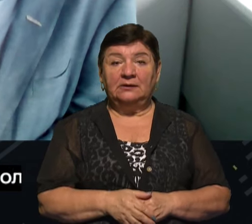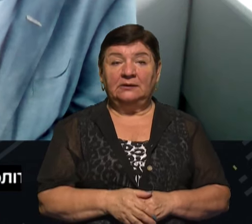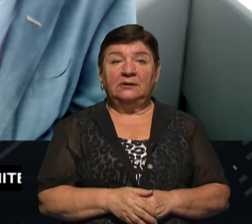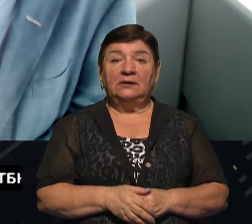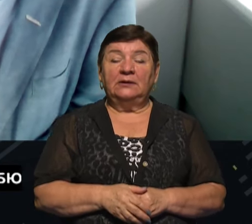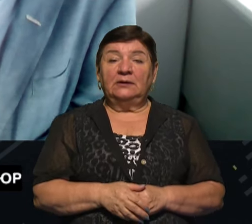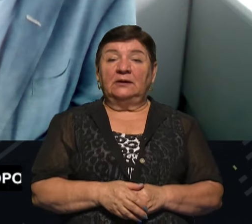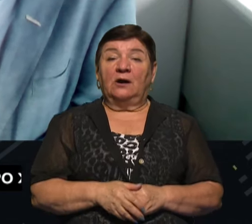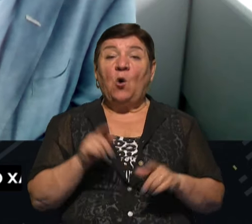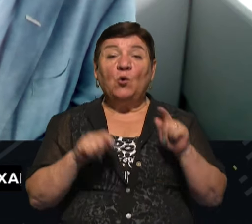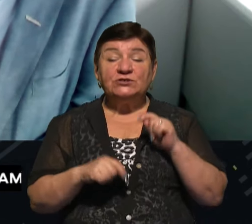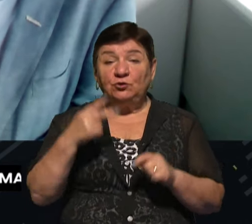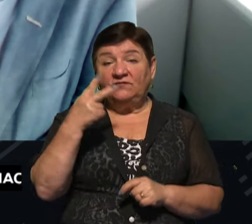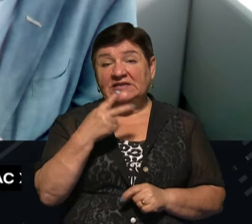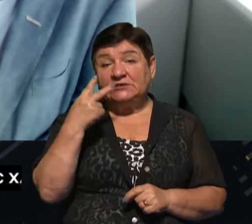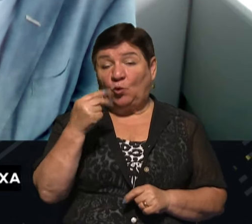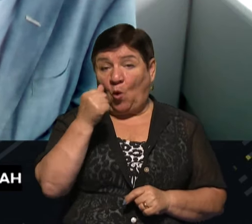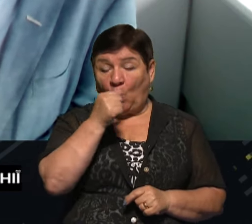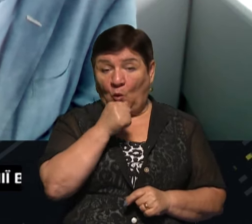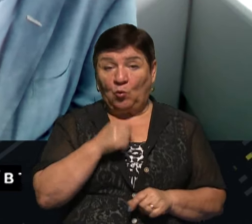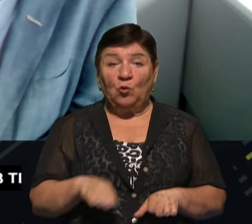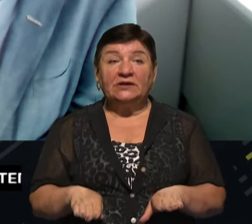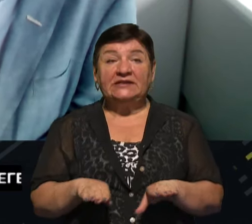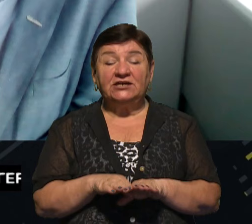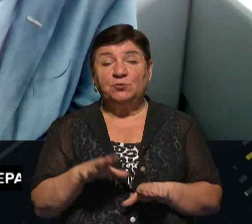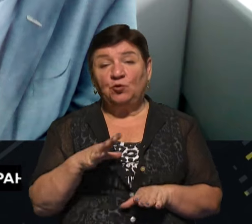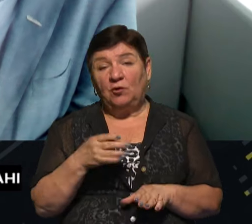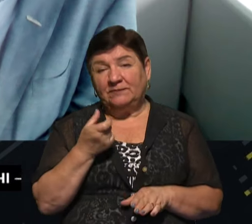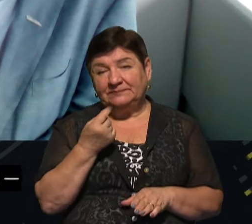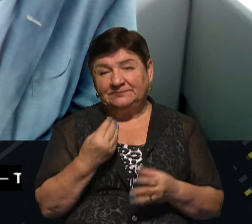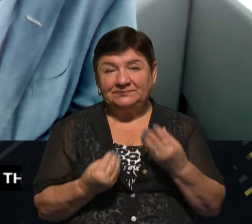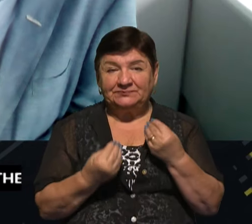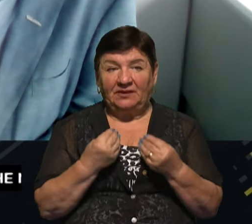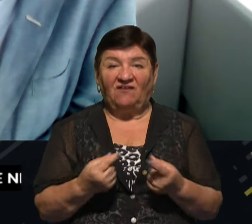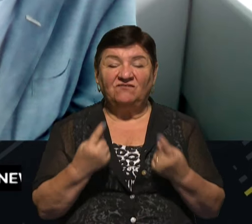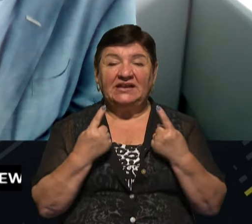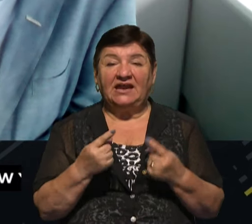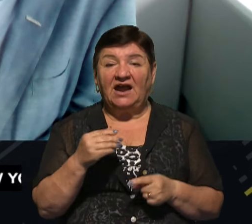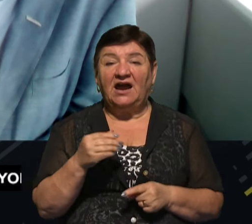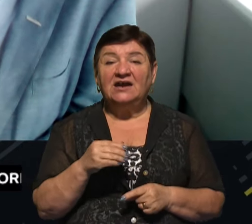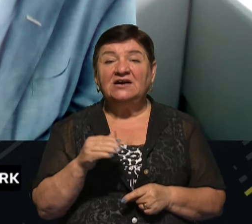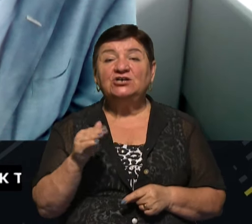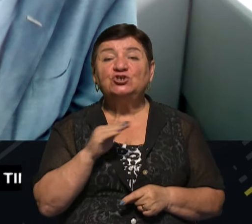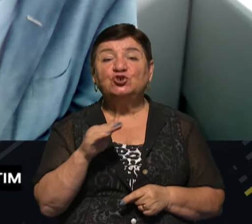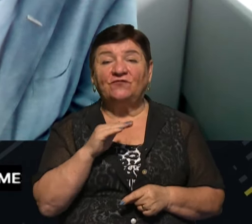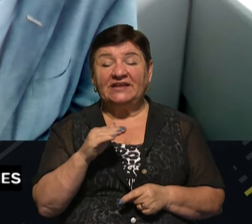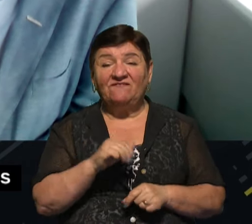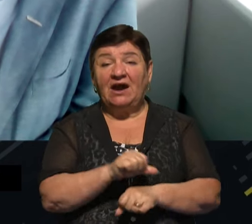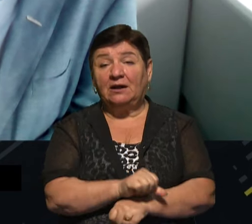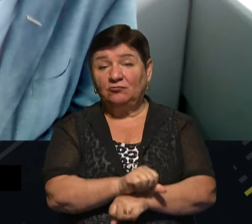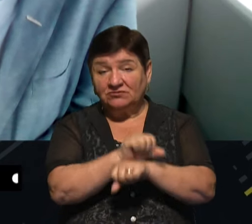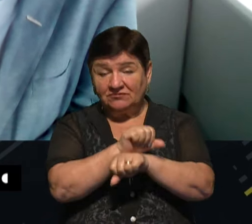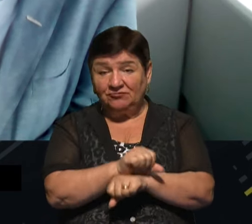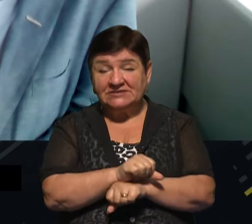Осини 2022 року була те, що ми так жартома трохи між собою назвали, велика жовтнева революція в системі